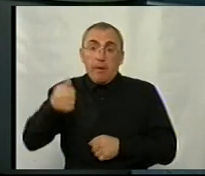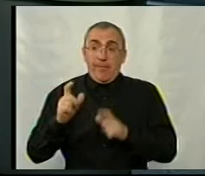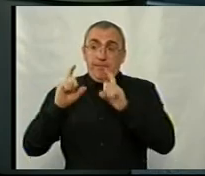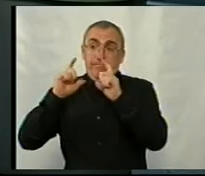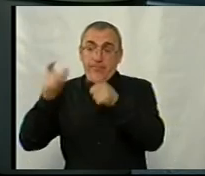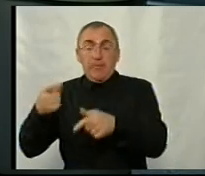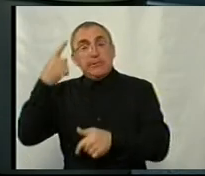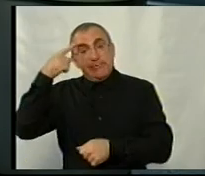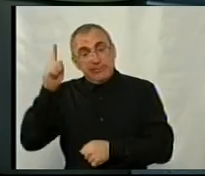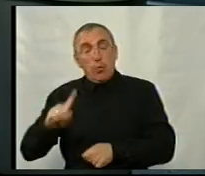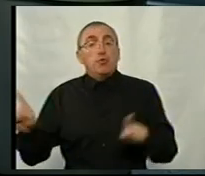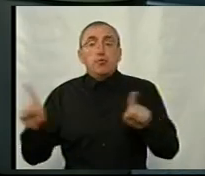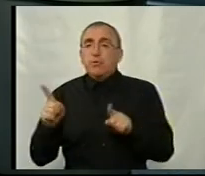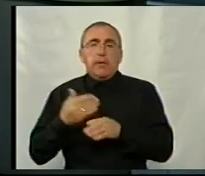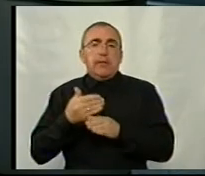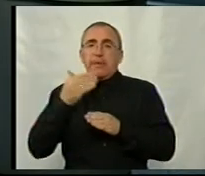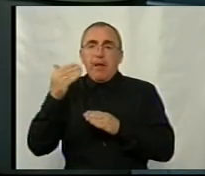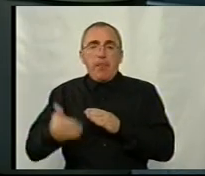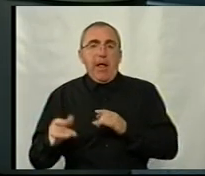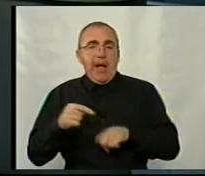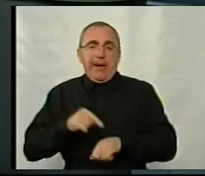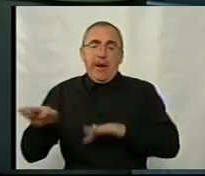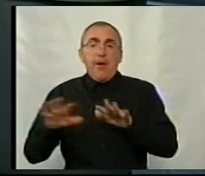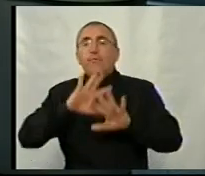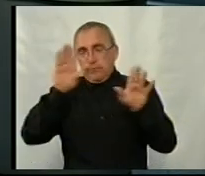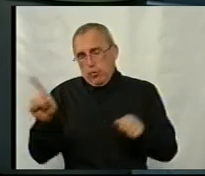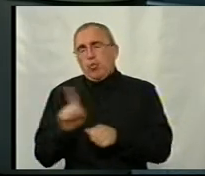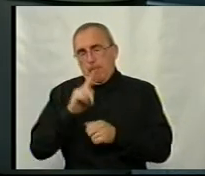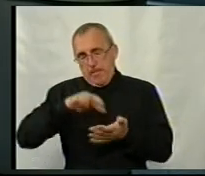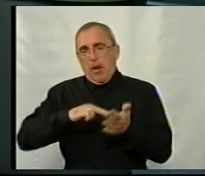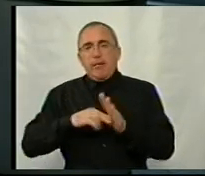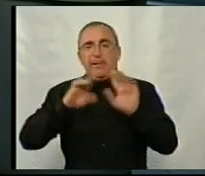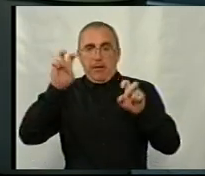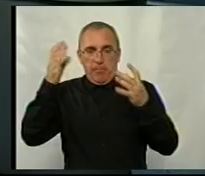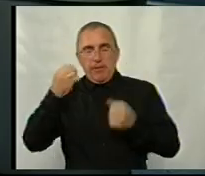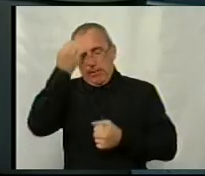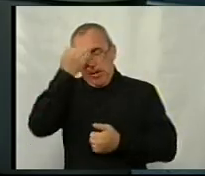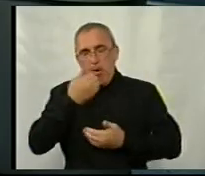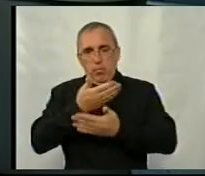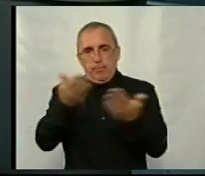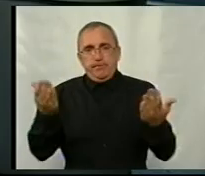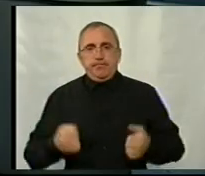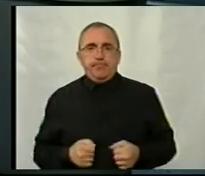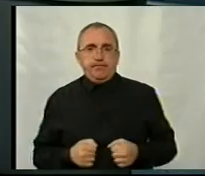повістка. Знаєте, що це не запізніла реакція, а все нормально, все за планом. Це була тема дня. Дякую, що дивились.